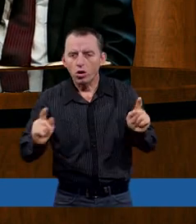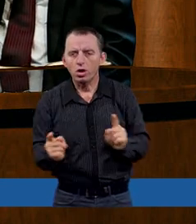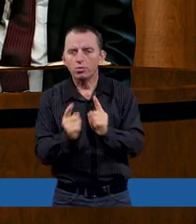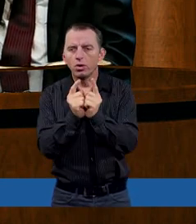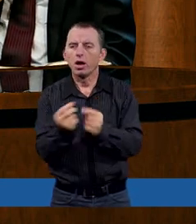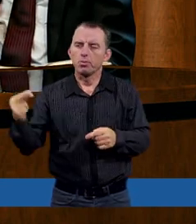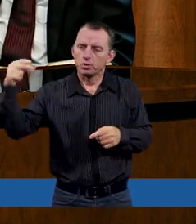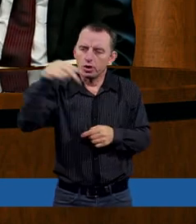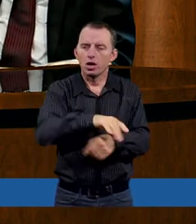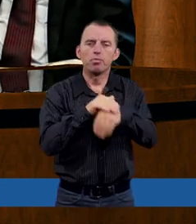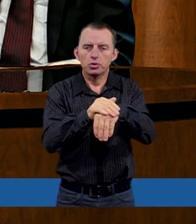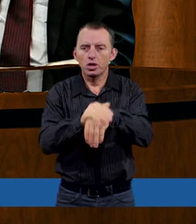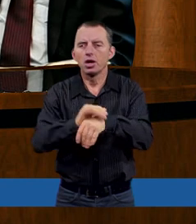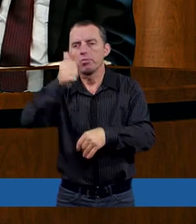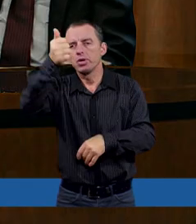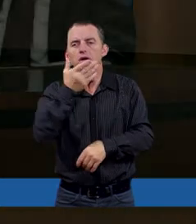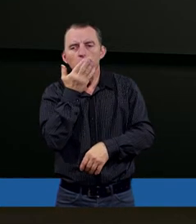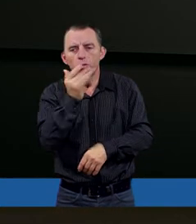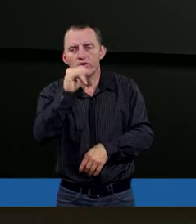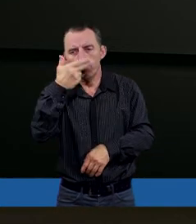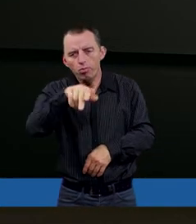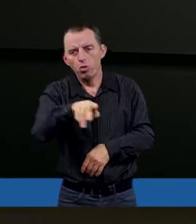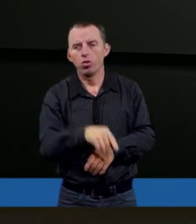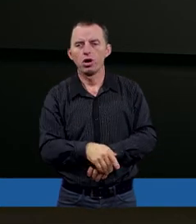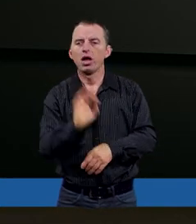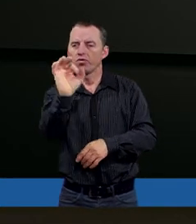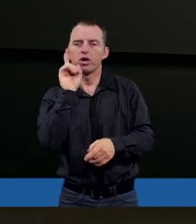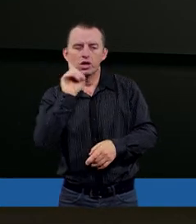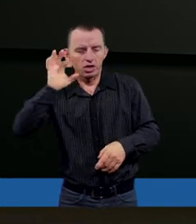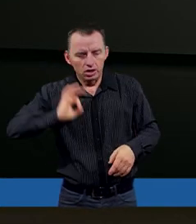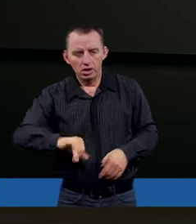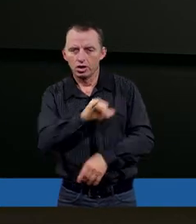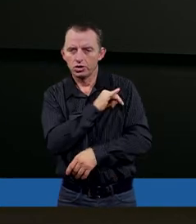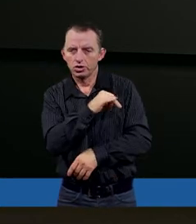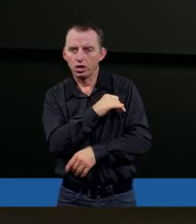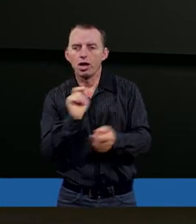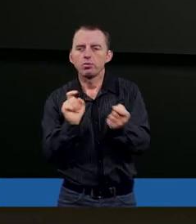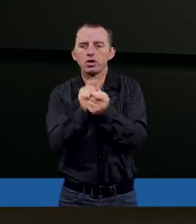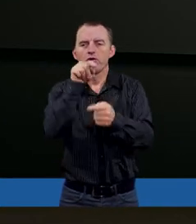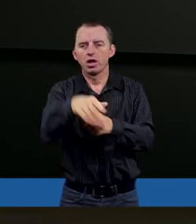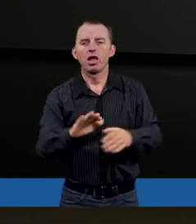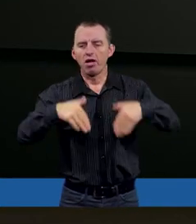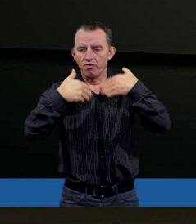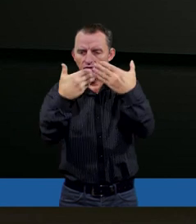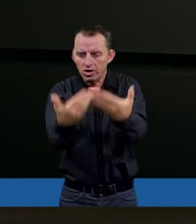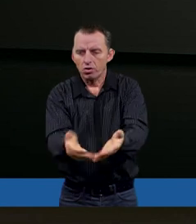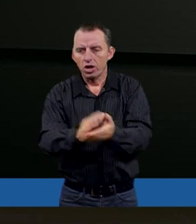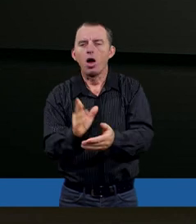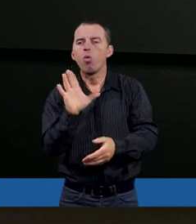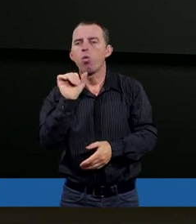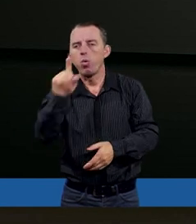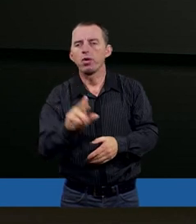przychodzi do niego przyjaciel i jako pierwszy mówi mu, gdy twoi synowie zgrzeszyli, przeciwko niemu wydał ich na łup ich